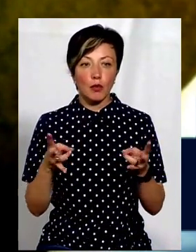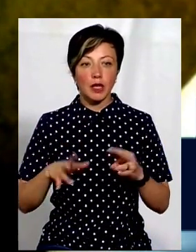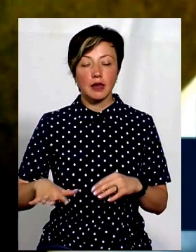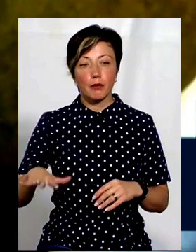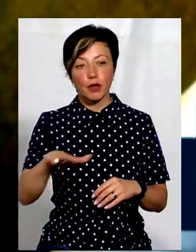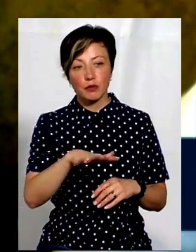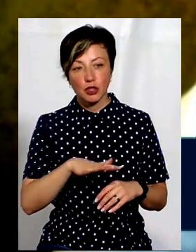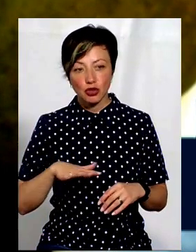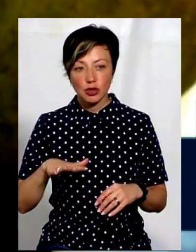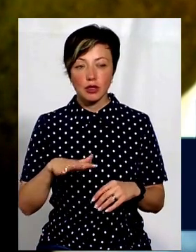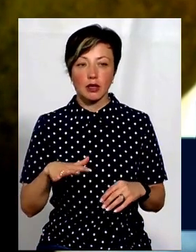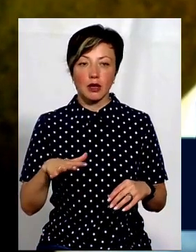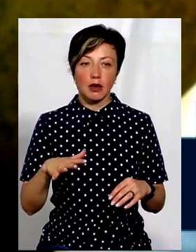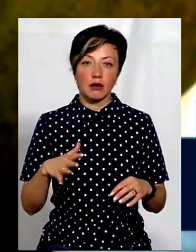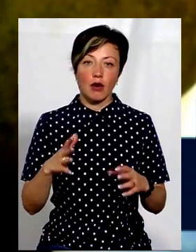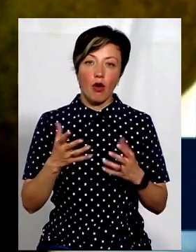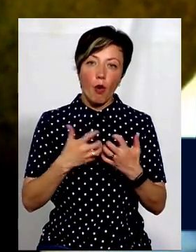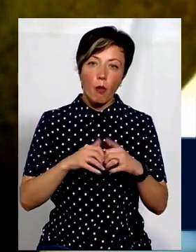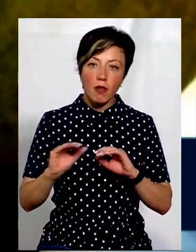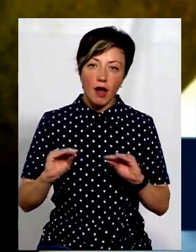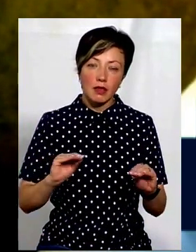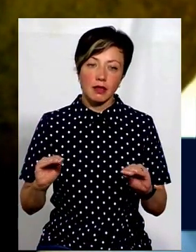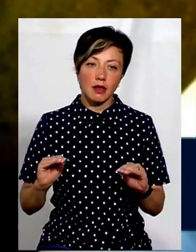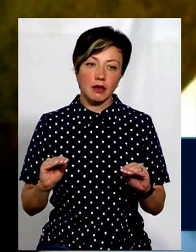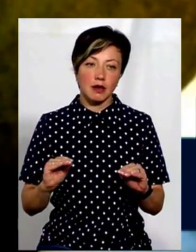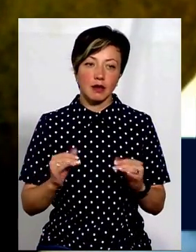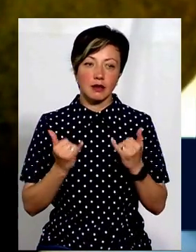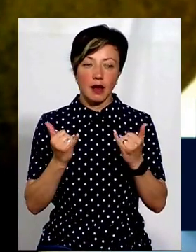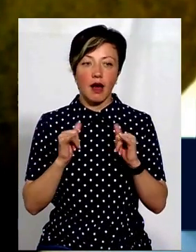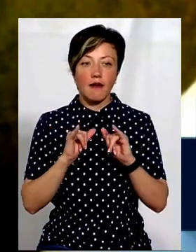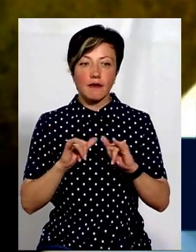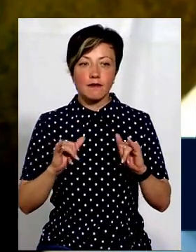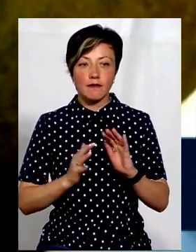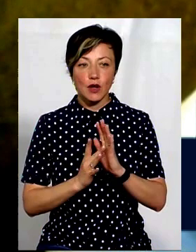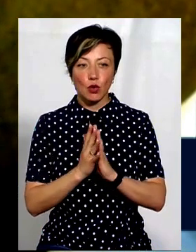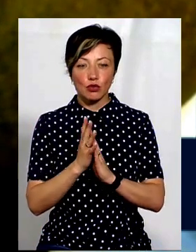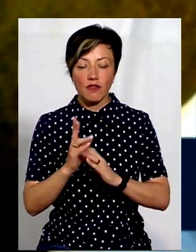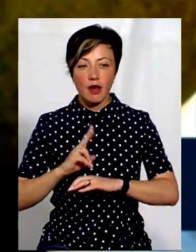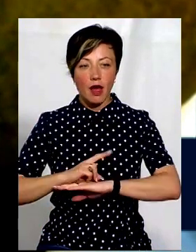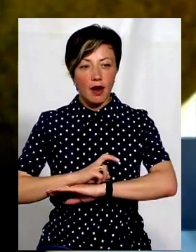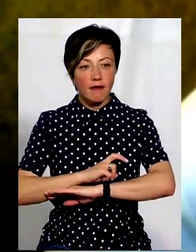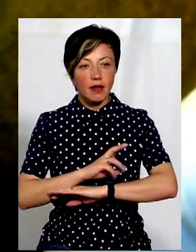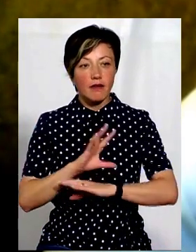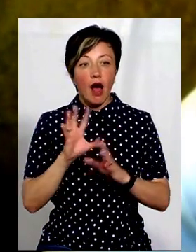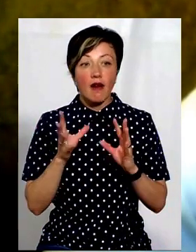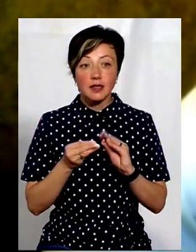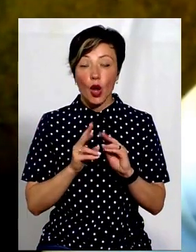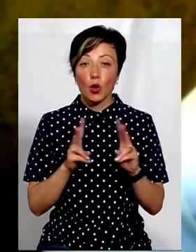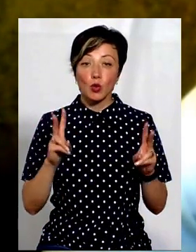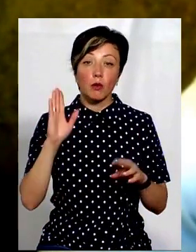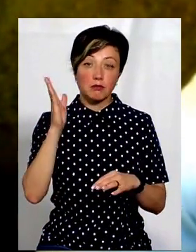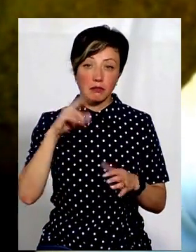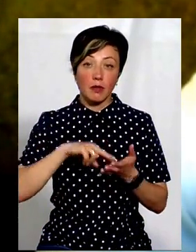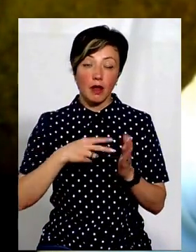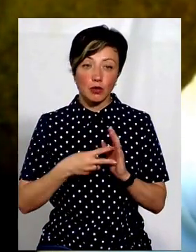приміщення, ну, і все обладнання для вирощування равликів. А взагалі, хто планує на